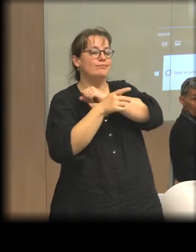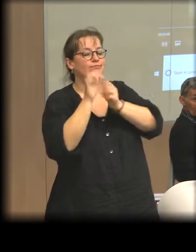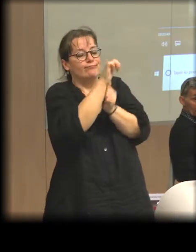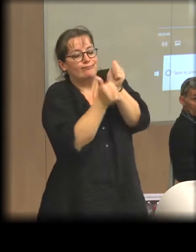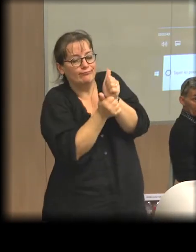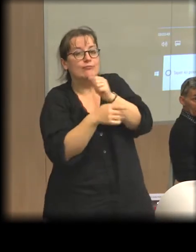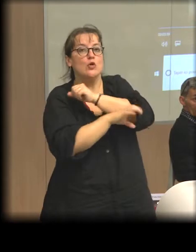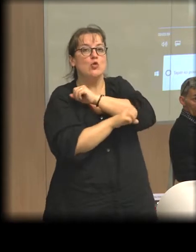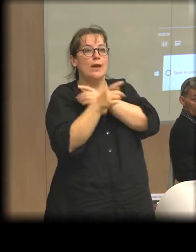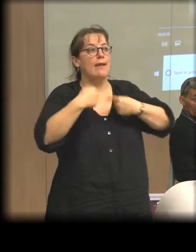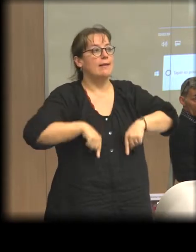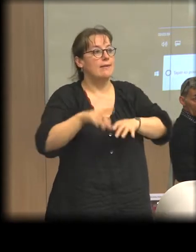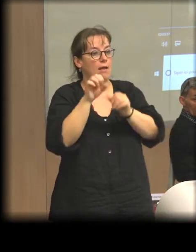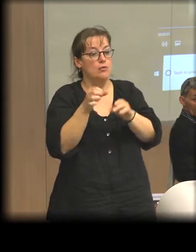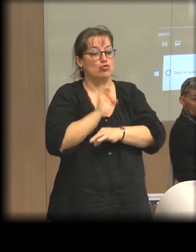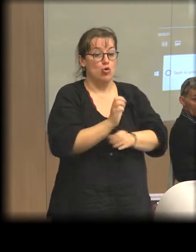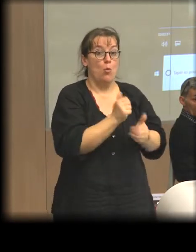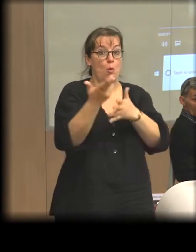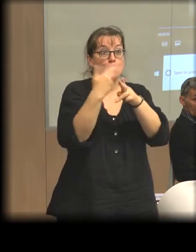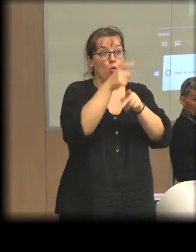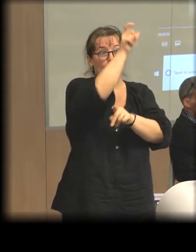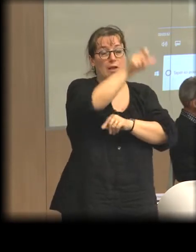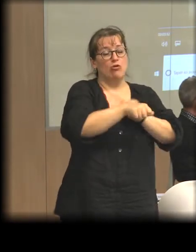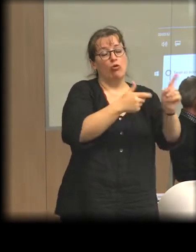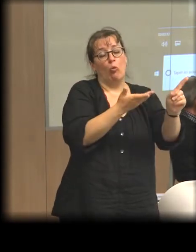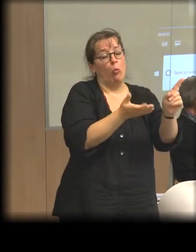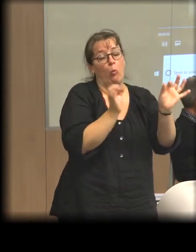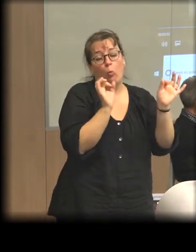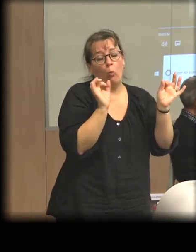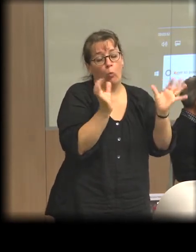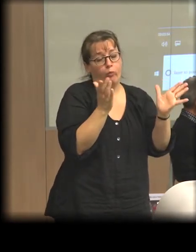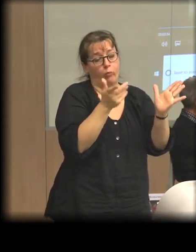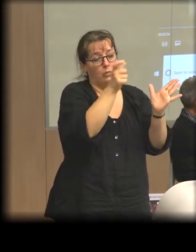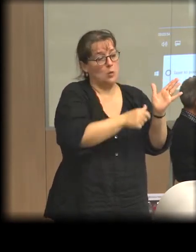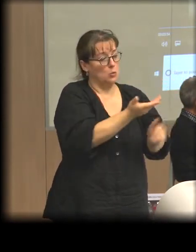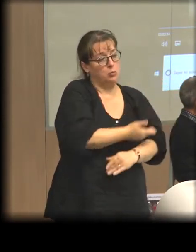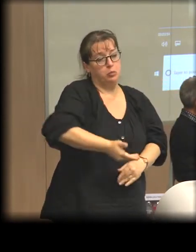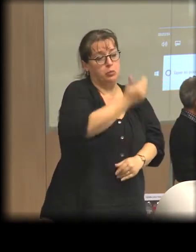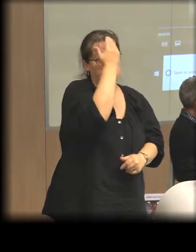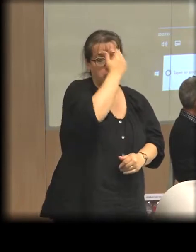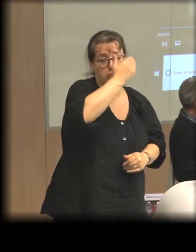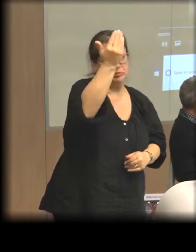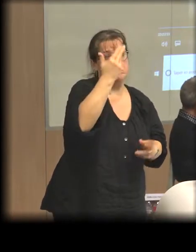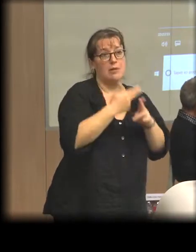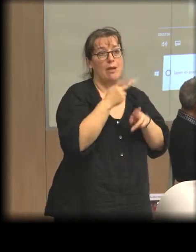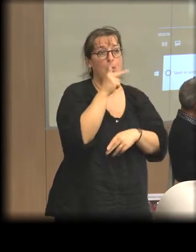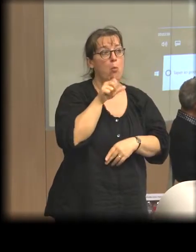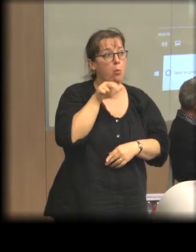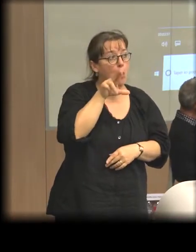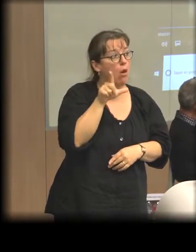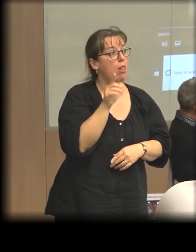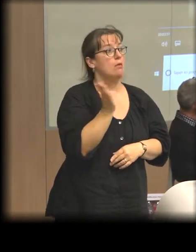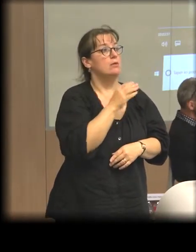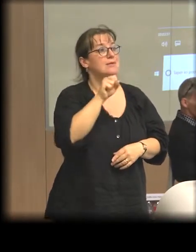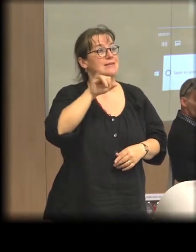proposée par les réseaux, une personnalité tout à fait emblématique et remarquable, Paul Singère, qui est l'un des